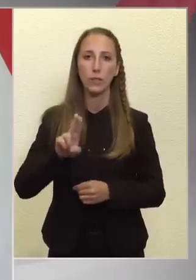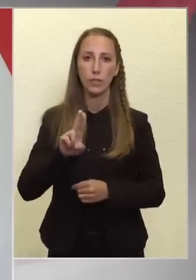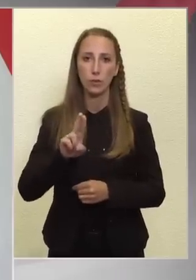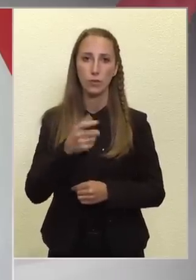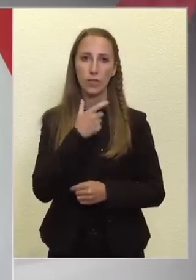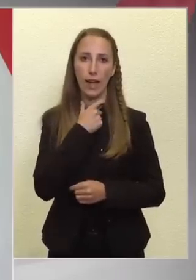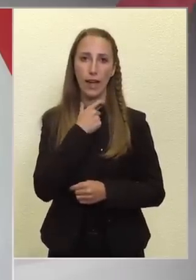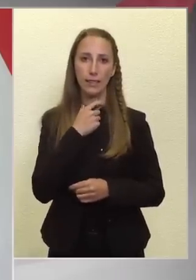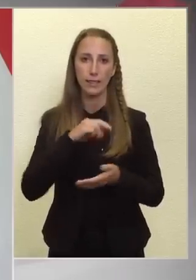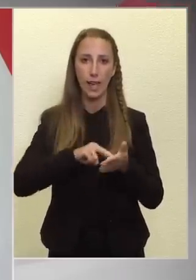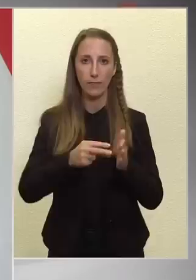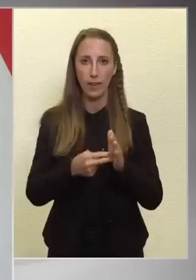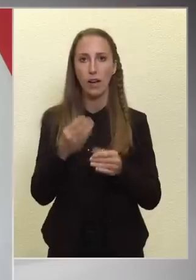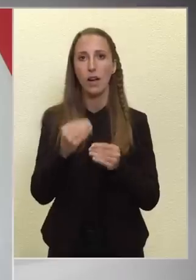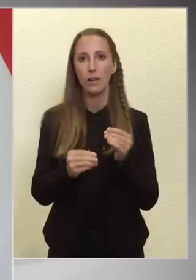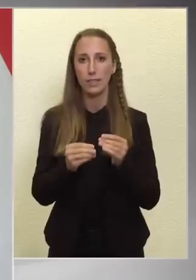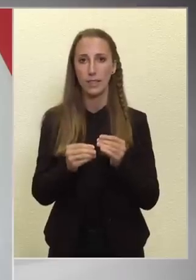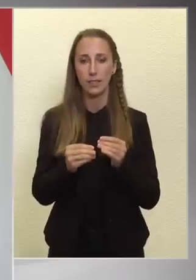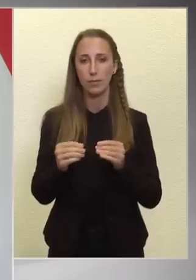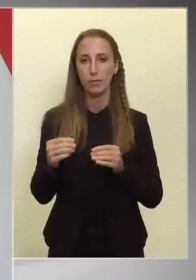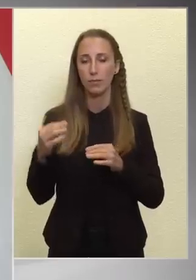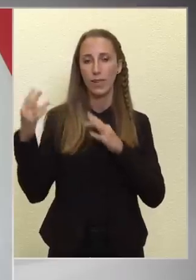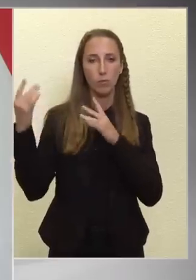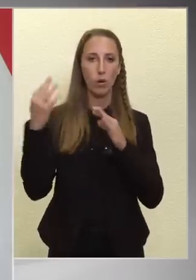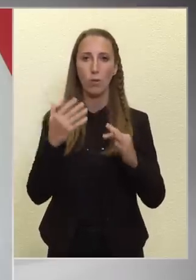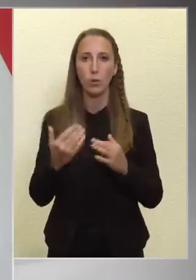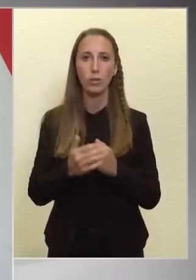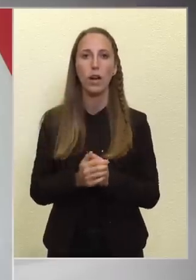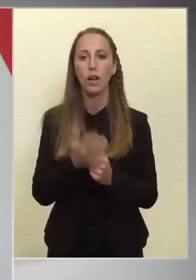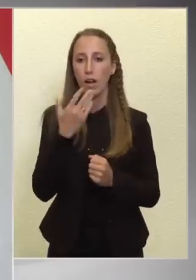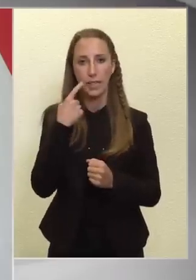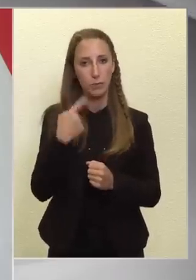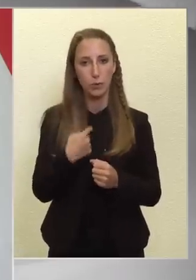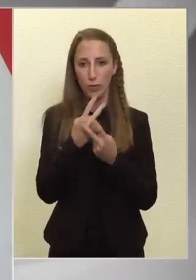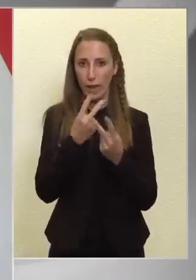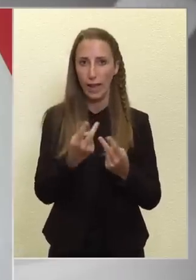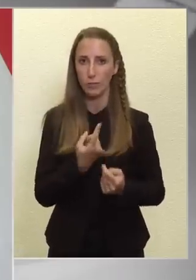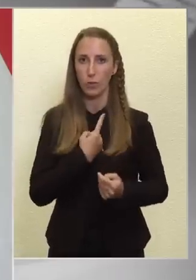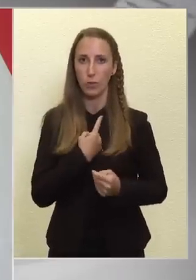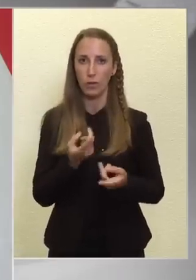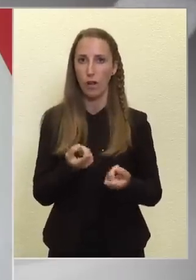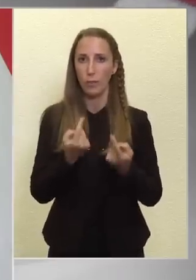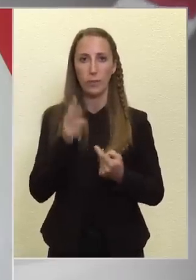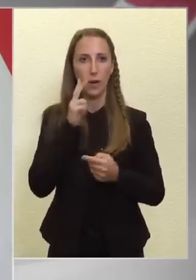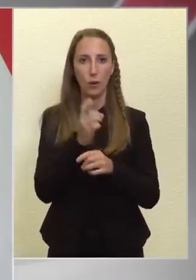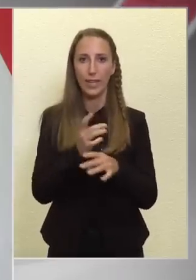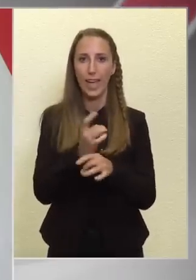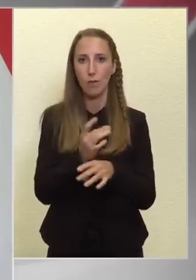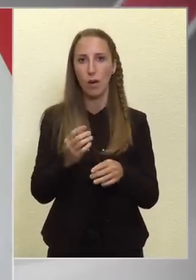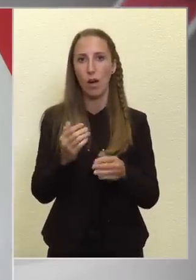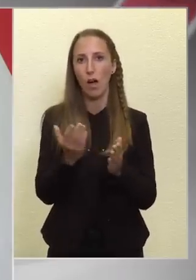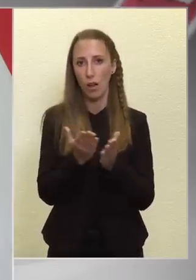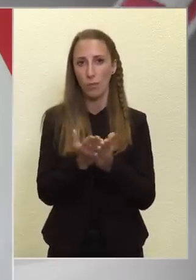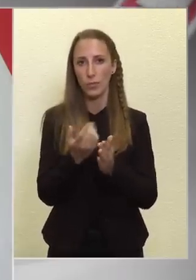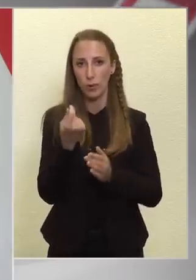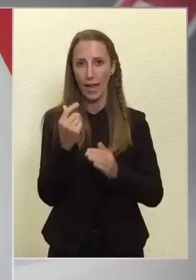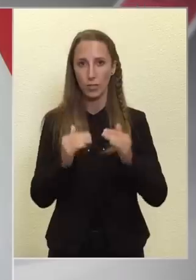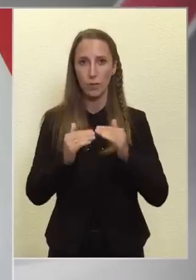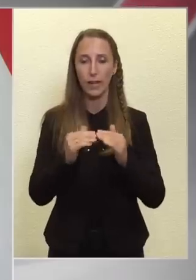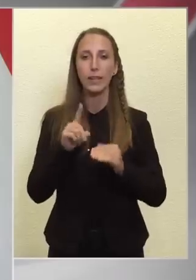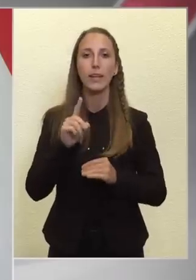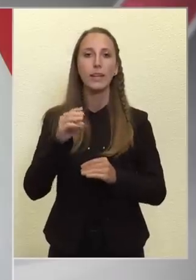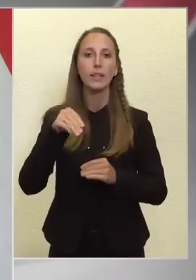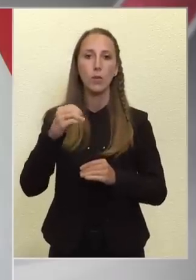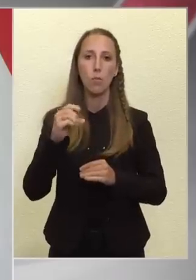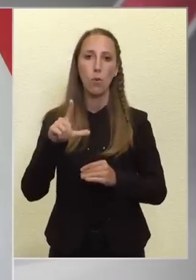gáztervek azért légből kapottabb, mert hogyha nem tudjuk ellátni magunkat valamiből, akkor hiába alkalmazunk ársapkát. De a MOL létének,